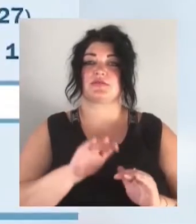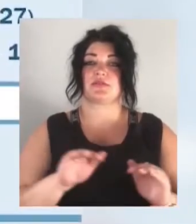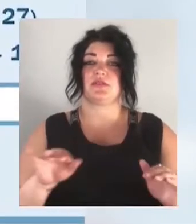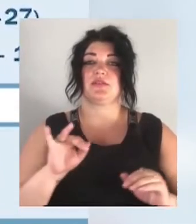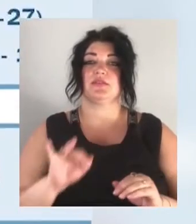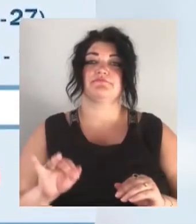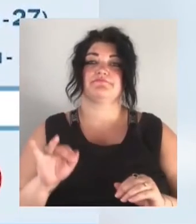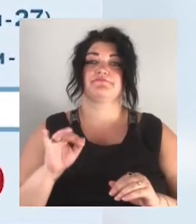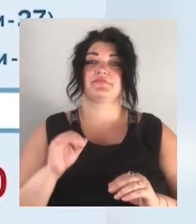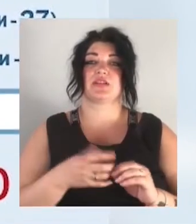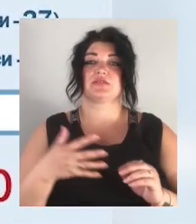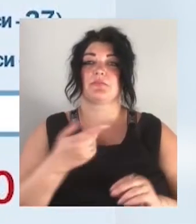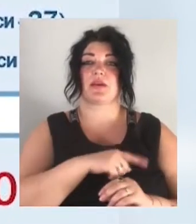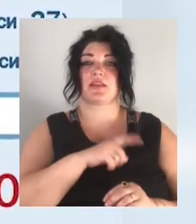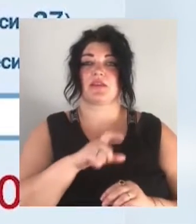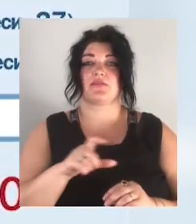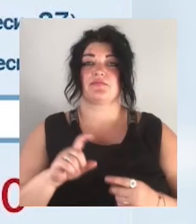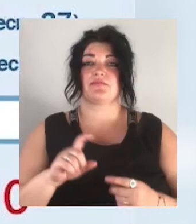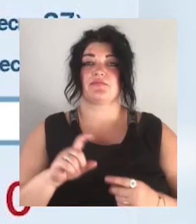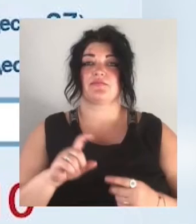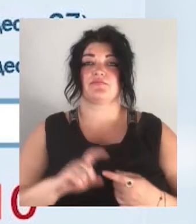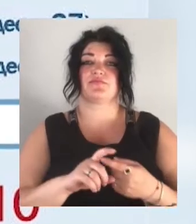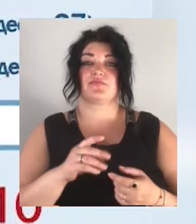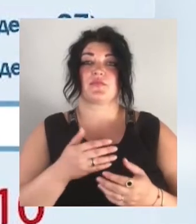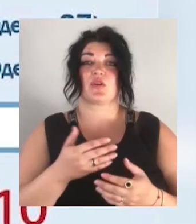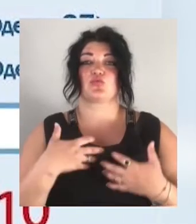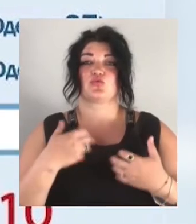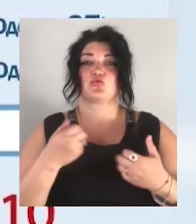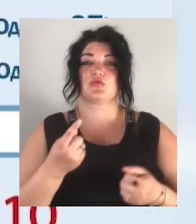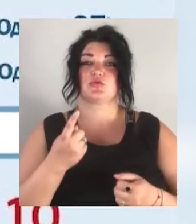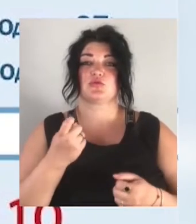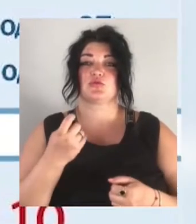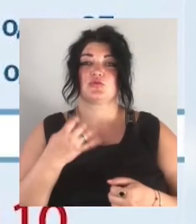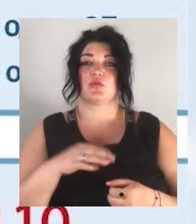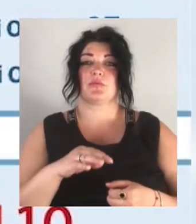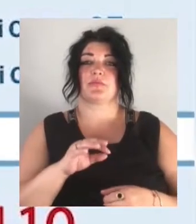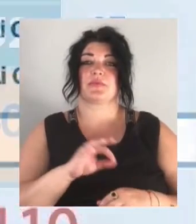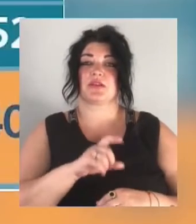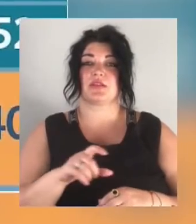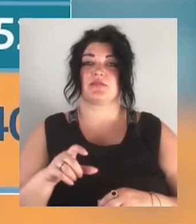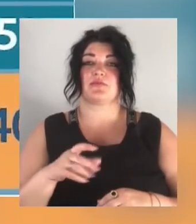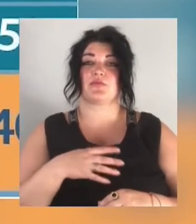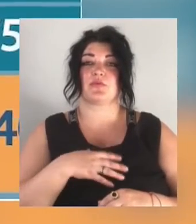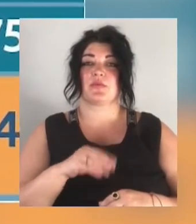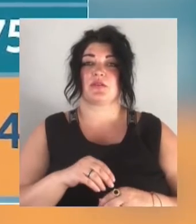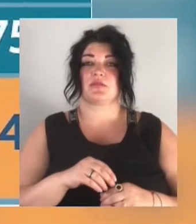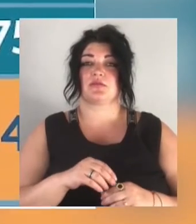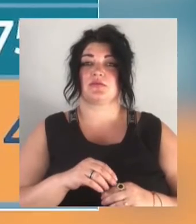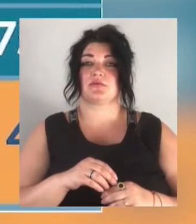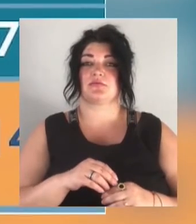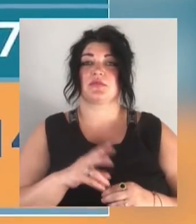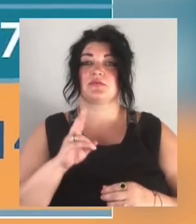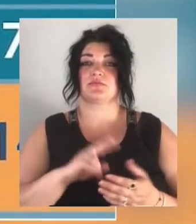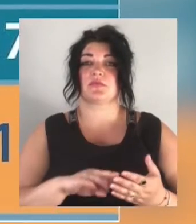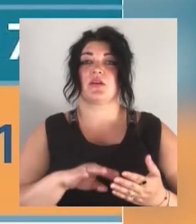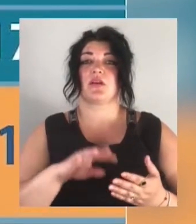медиків. Від інфікування у місті одужали 140 пацієнтів, померли 9 людей. На стаціонарному лікуванні у міській інфекційній